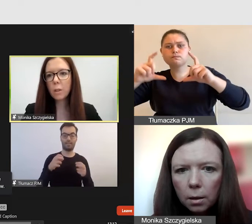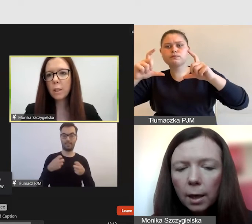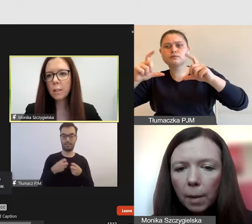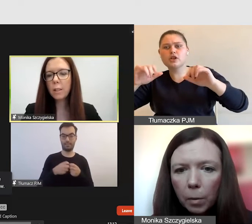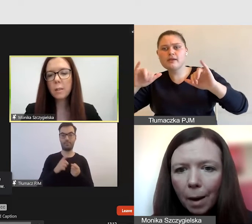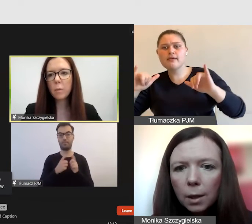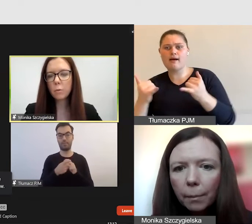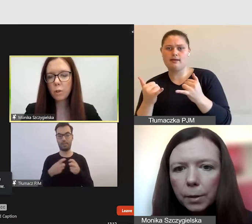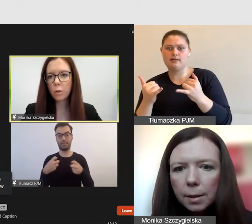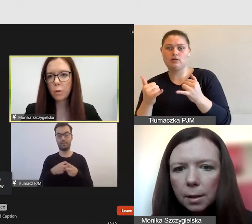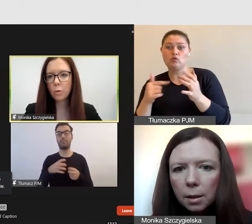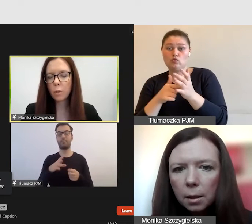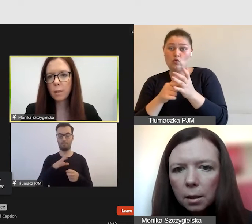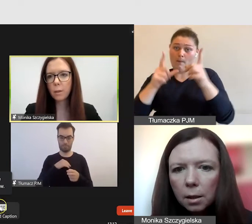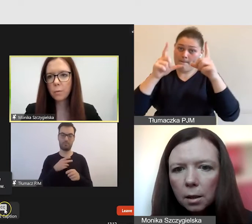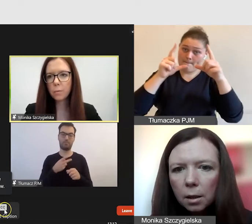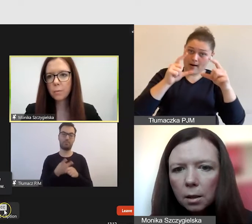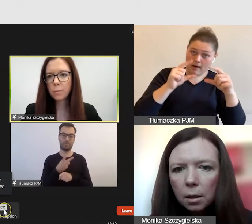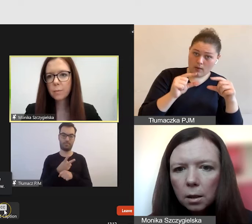tak, małe napisy,